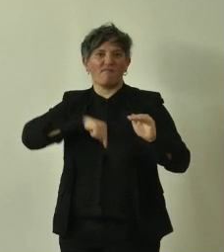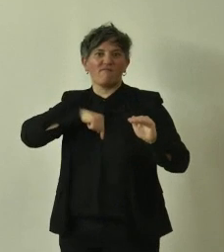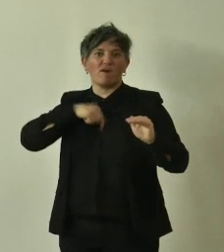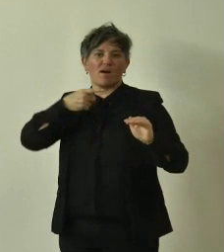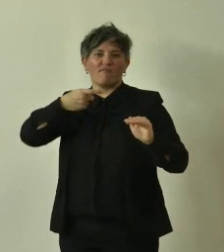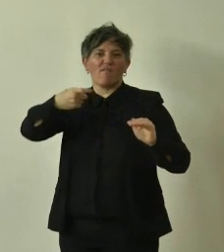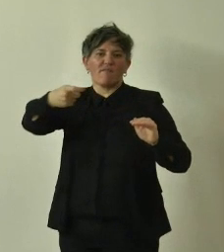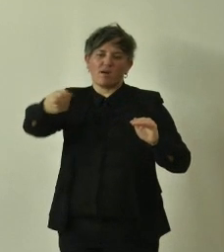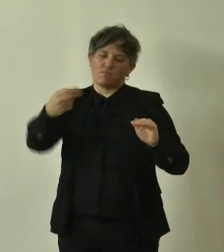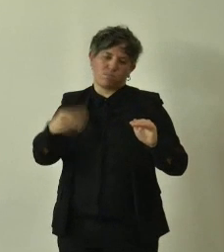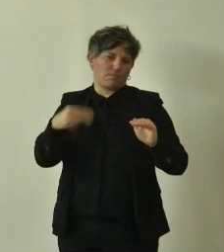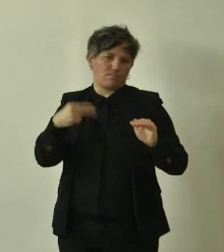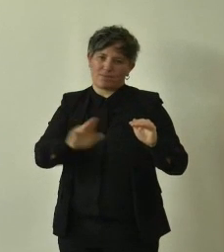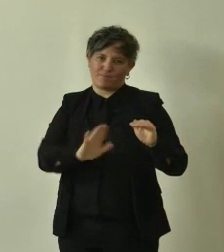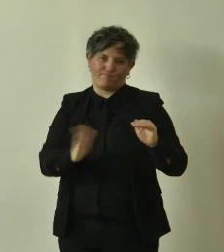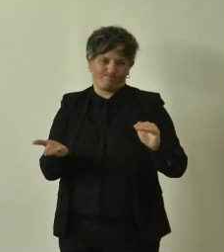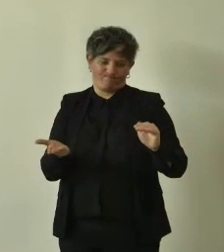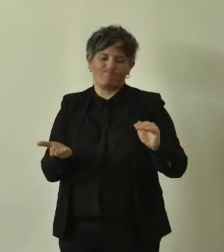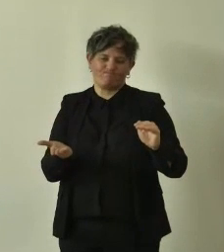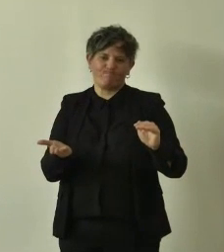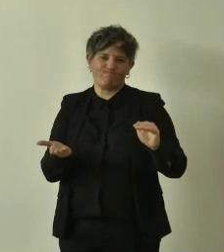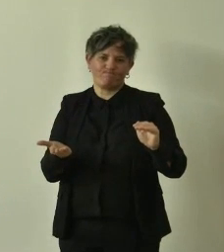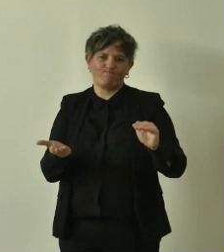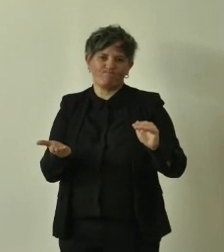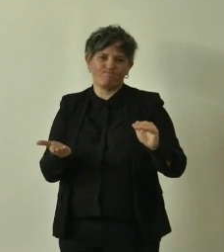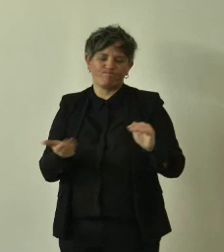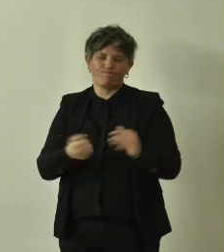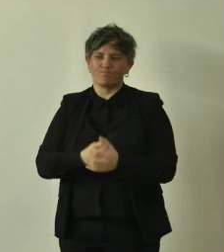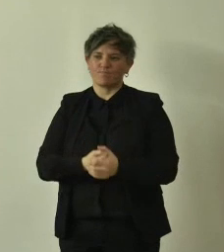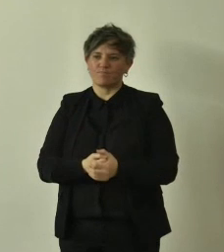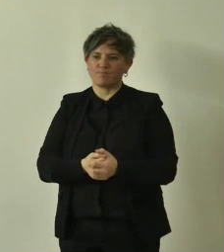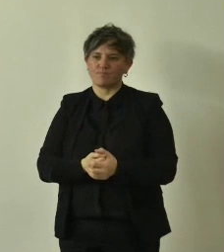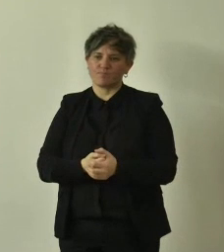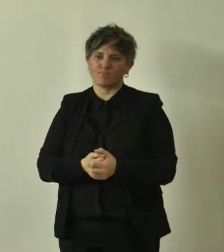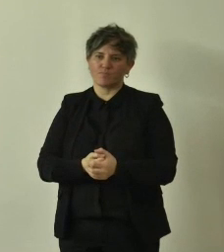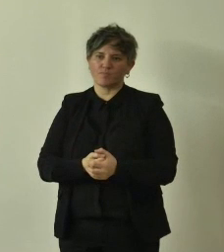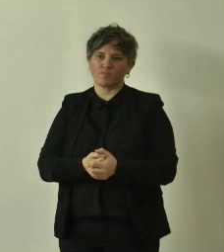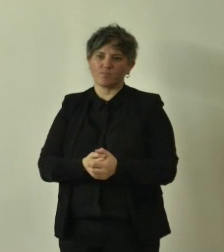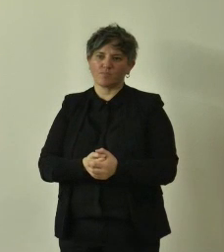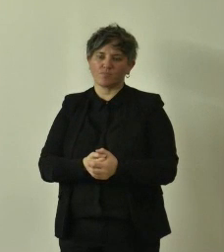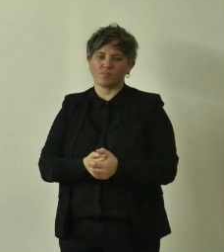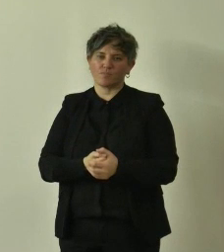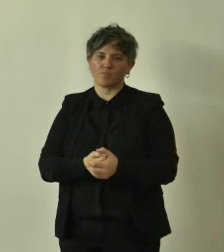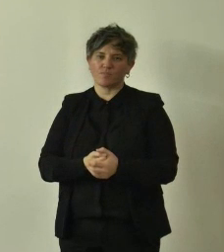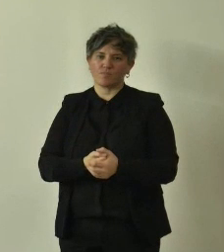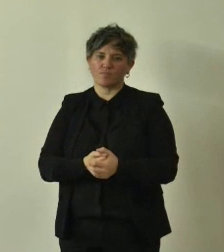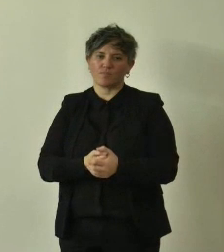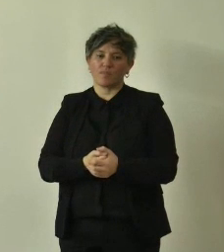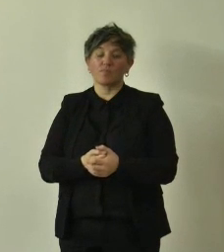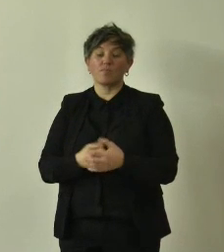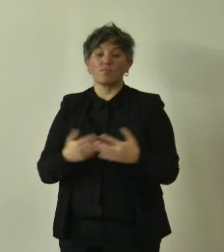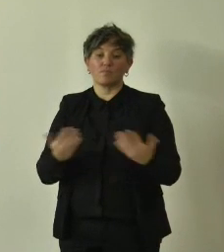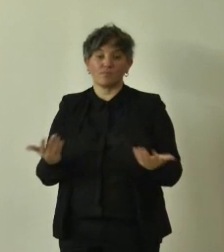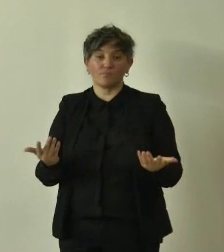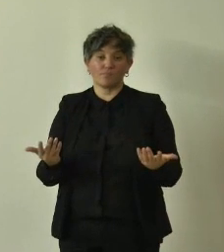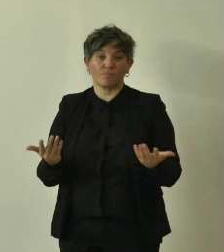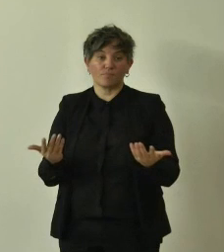e quindi anche rispetto a moti di, diciamo,